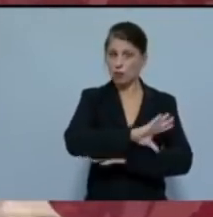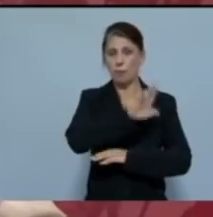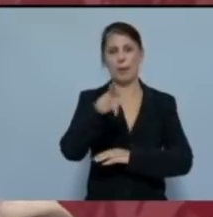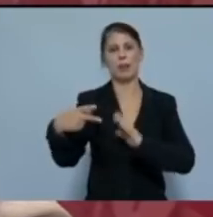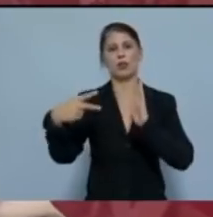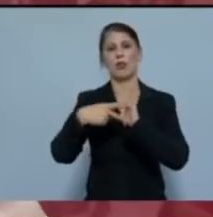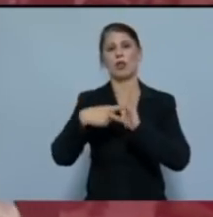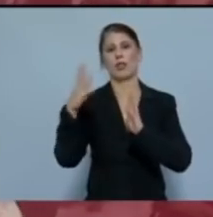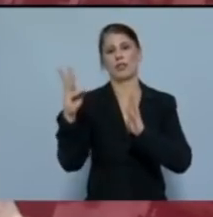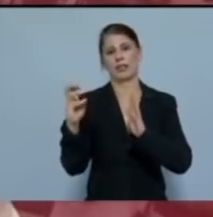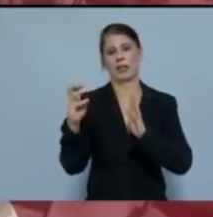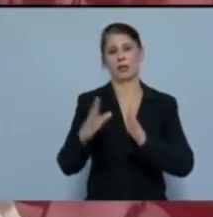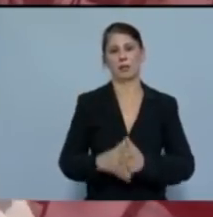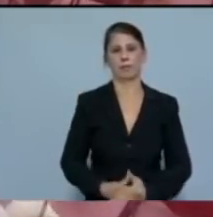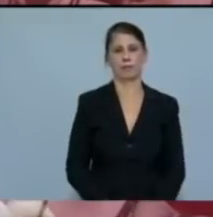2030.